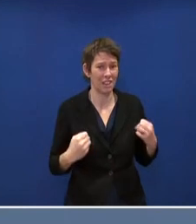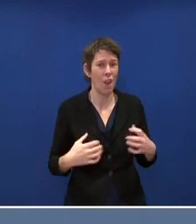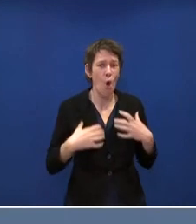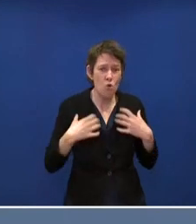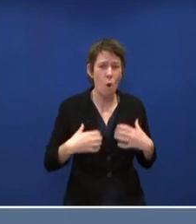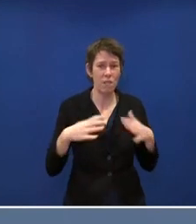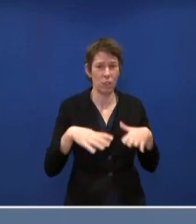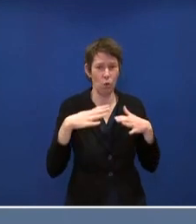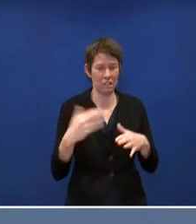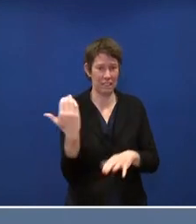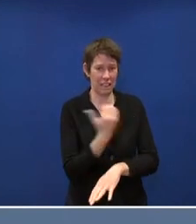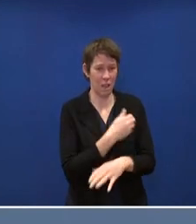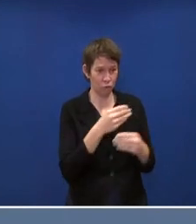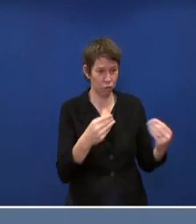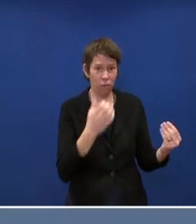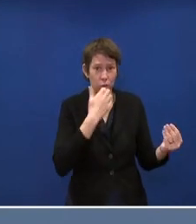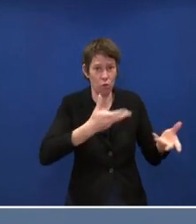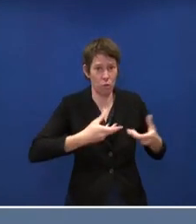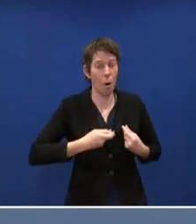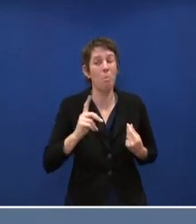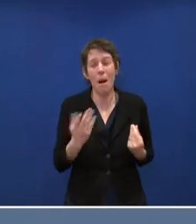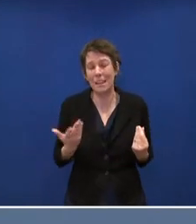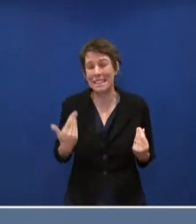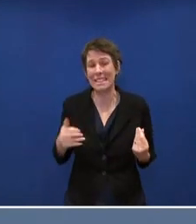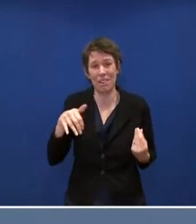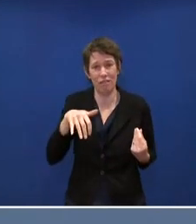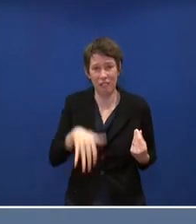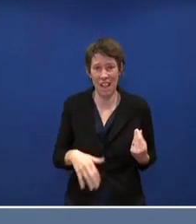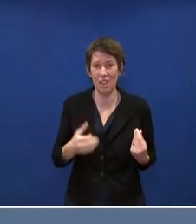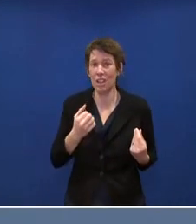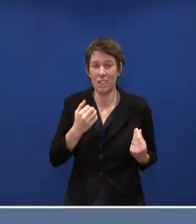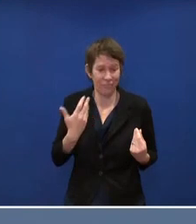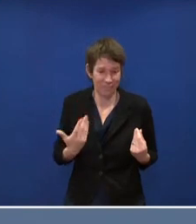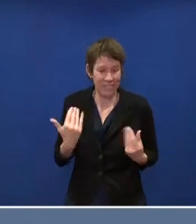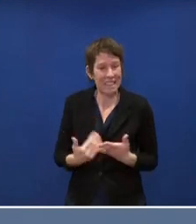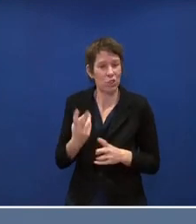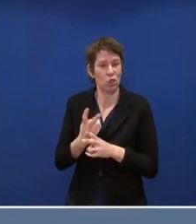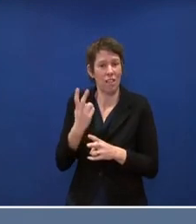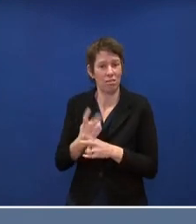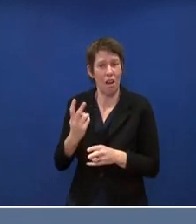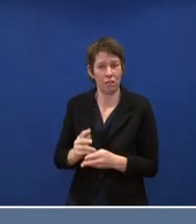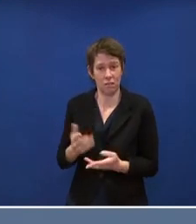-Impfstoff warten, werden wir in diesem Fall keine Abweichung von diesen Standards